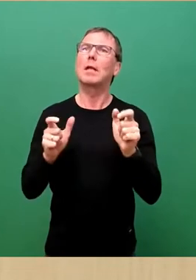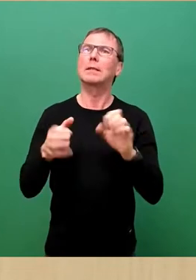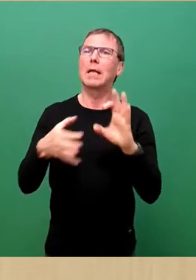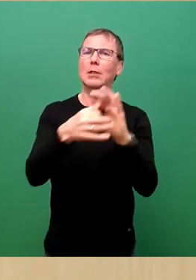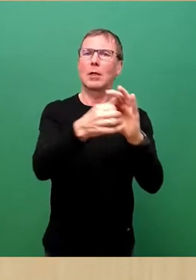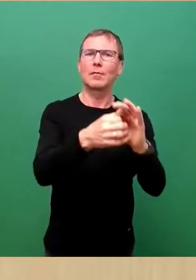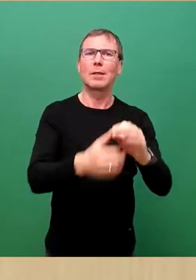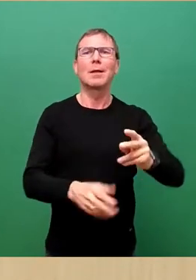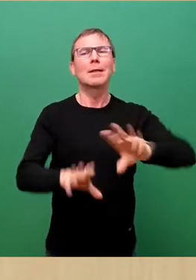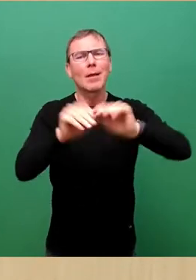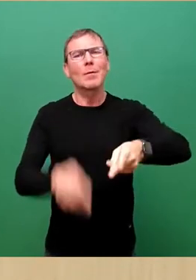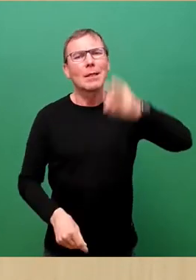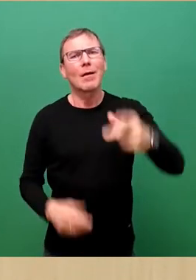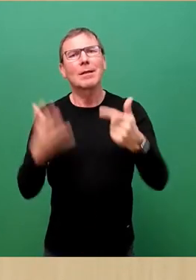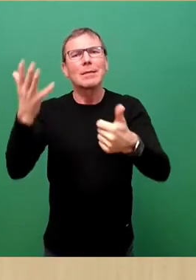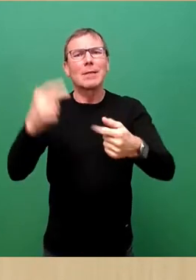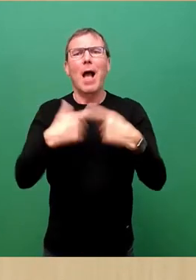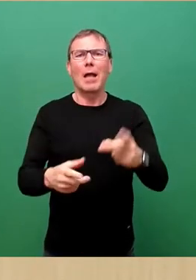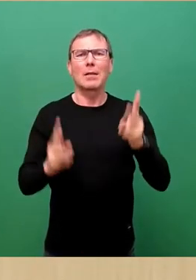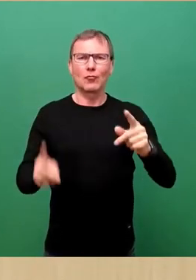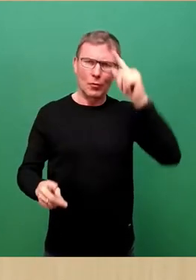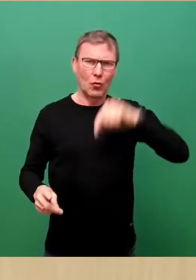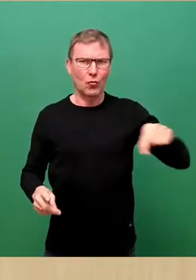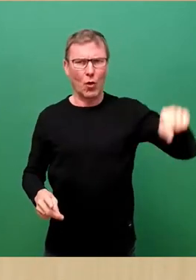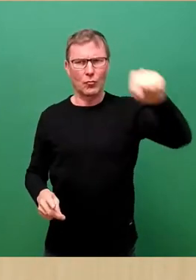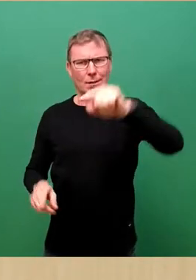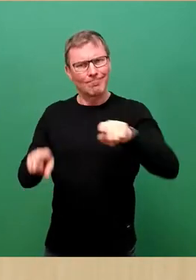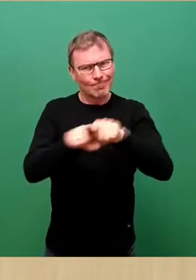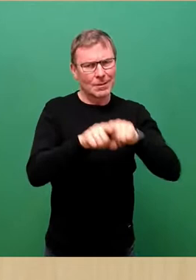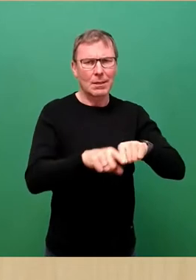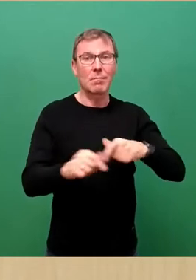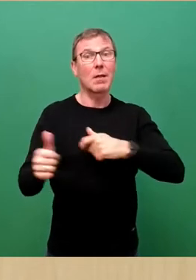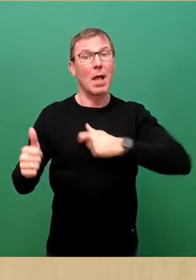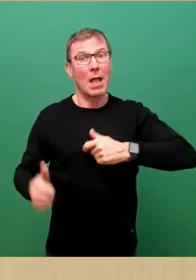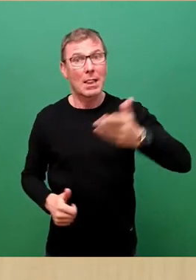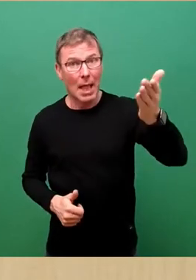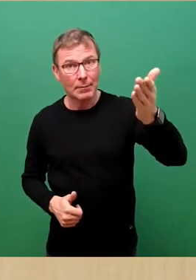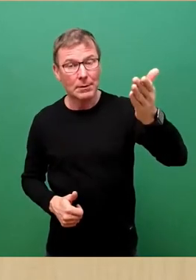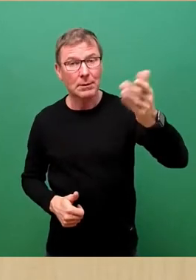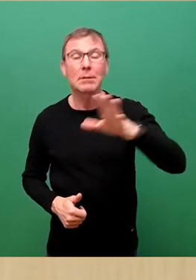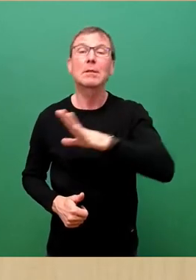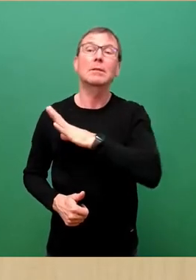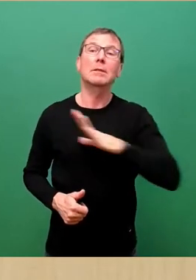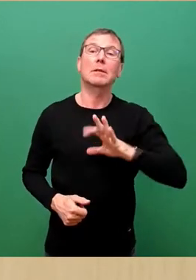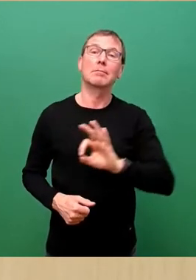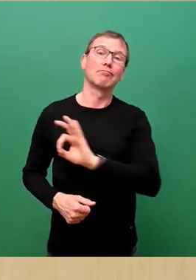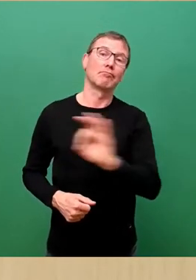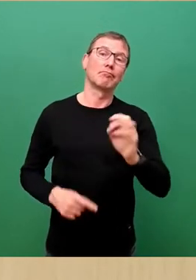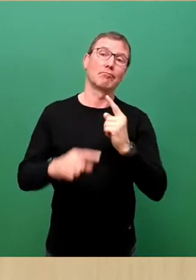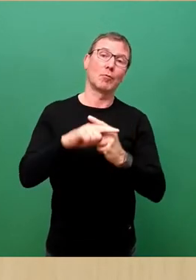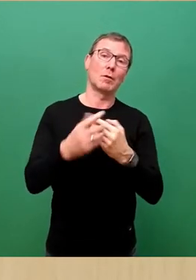267 anderen Städten in Deutschland. Leipzig ist dabei in Sachsen mit gutem Beispiel vorangegangen.